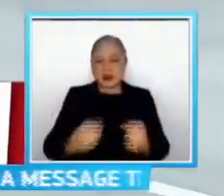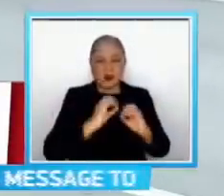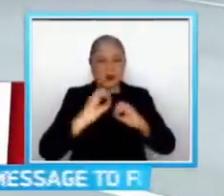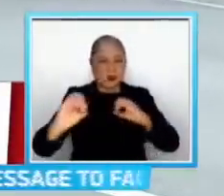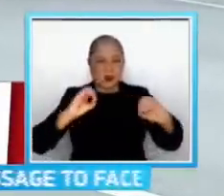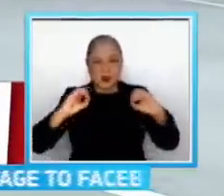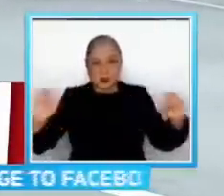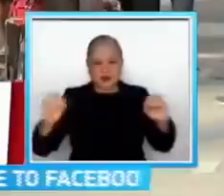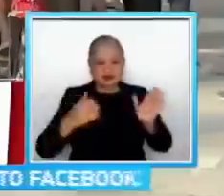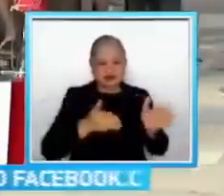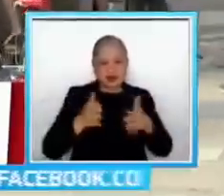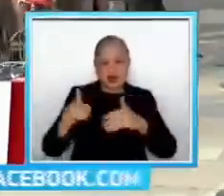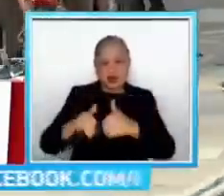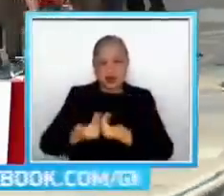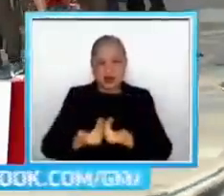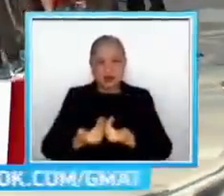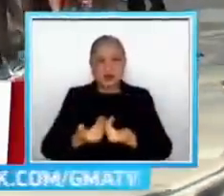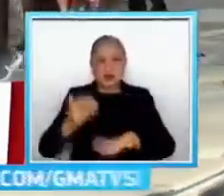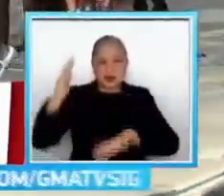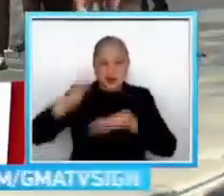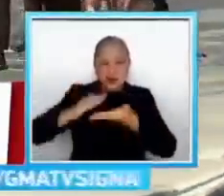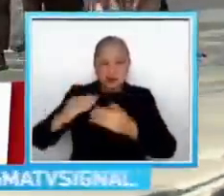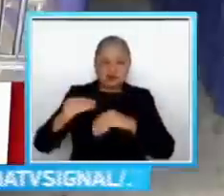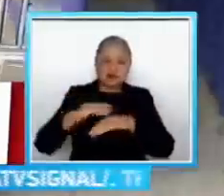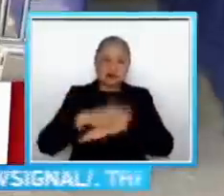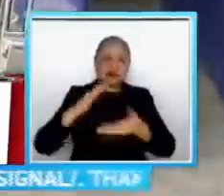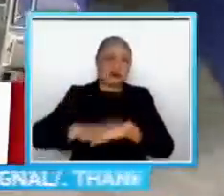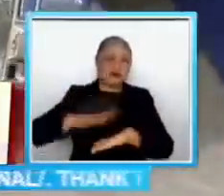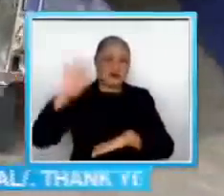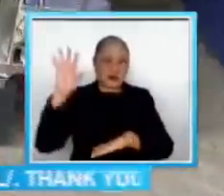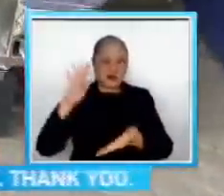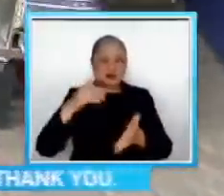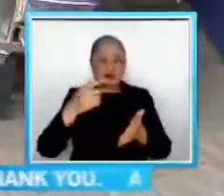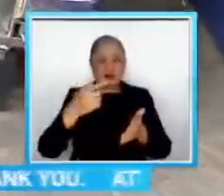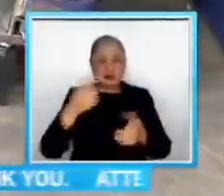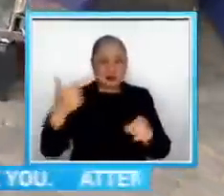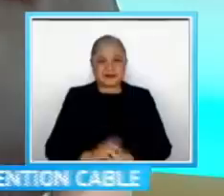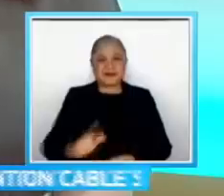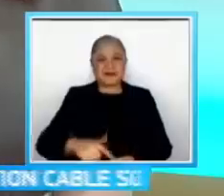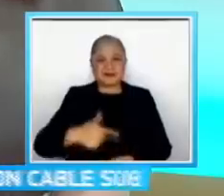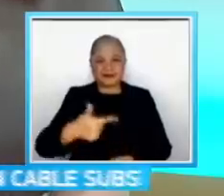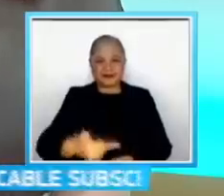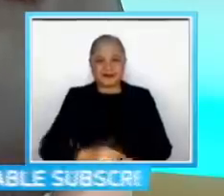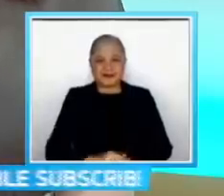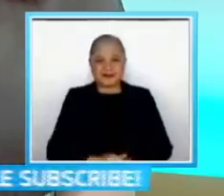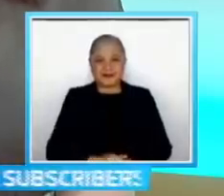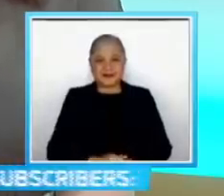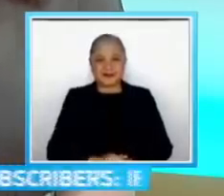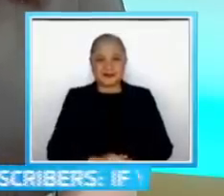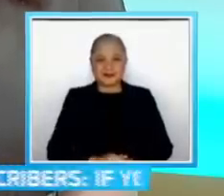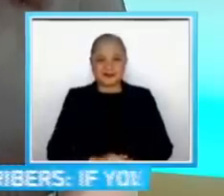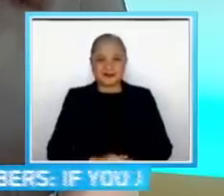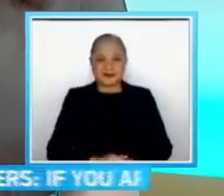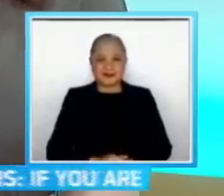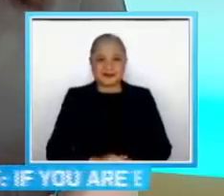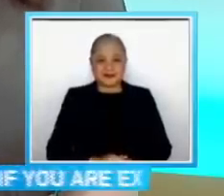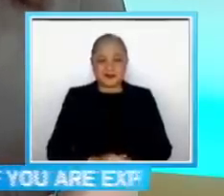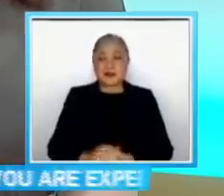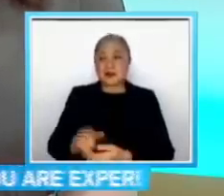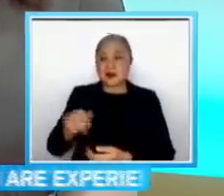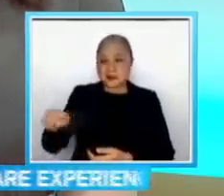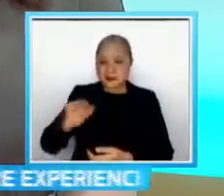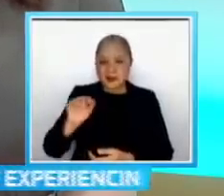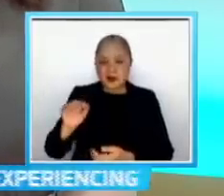Para maibisan ang epekto ng mahal na produktong petrolyo Joseph Morong, GEMI News Kamusahin naman po natin Ang